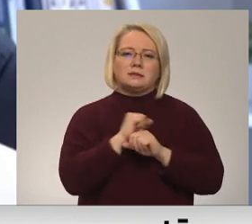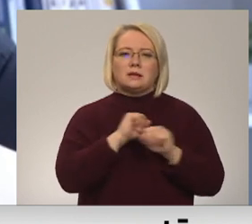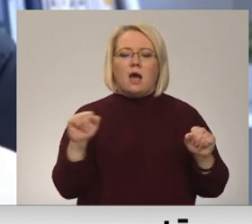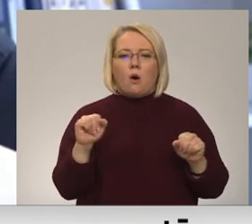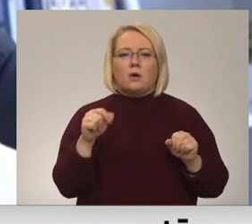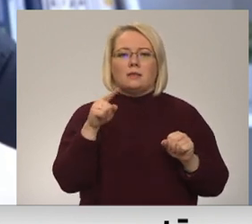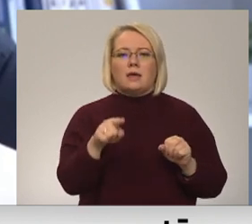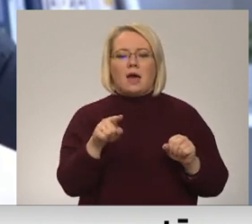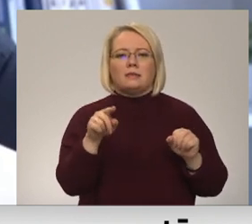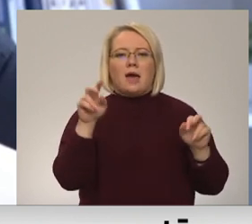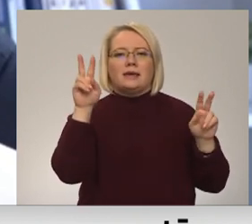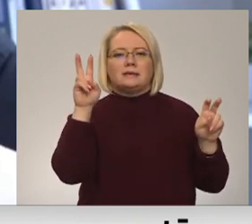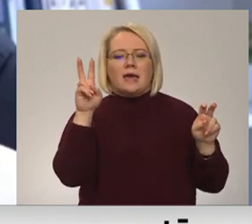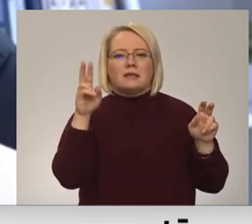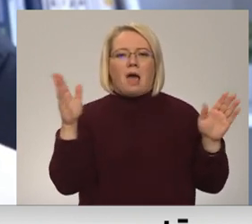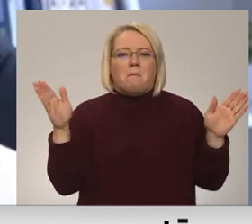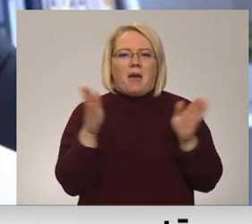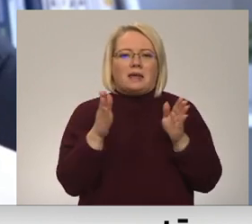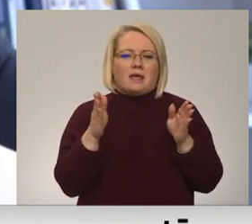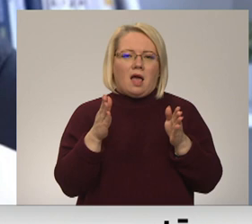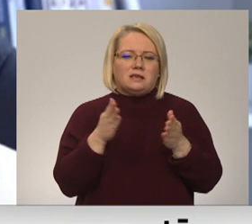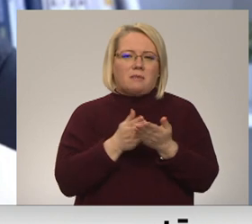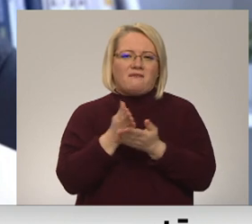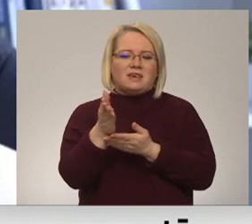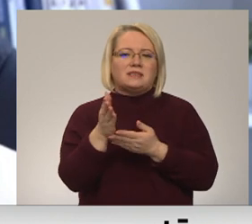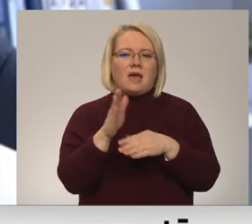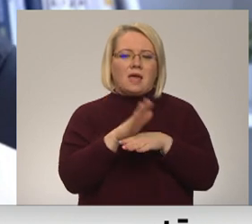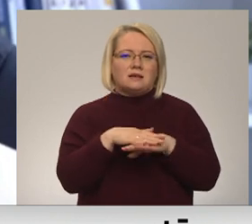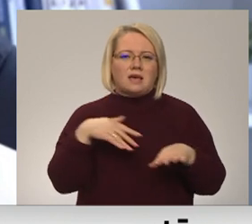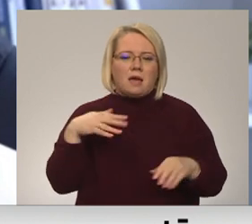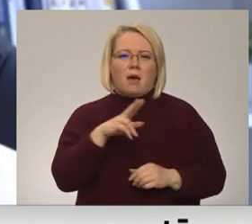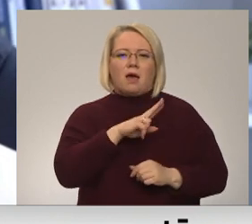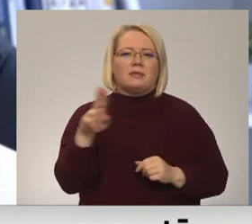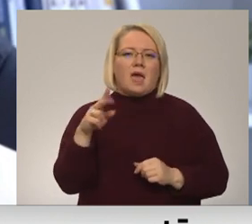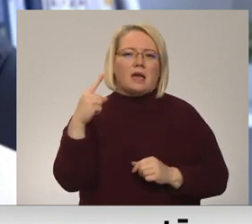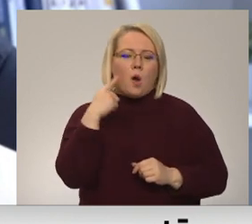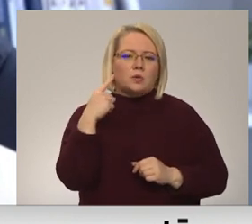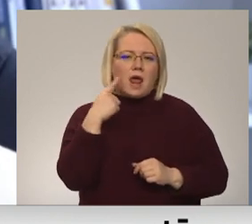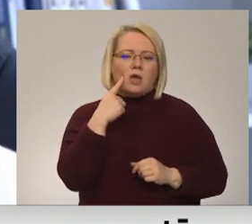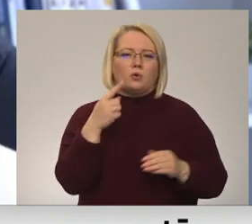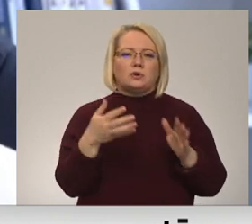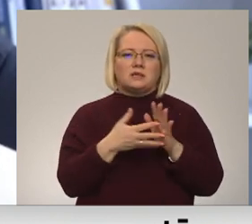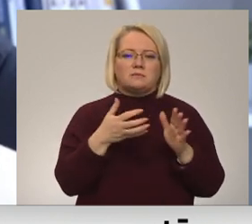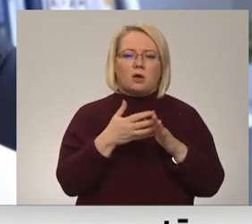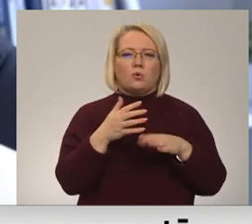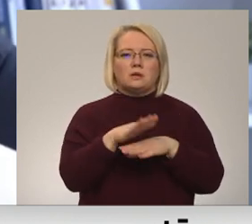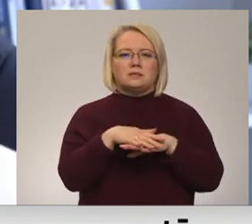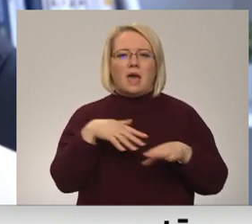izteiktā marginālismā virzienā saimā, nekautrējoties lietotas saimas